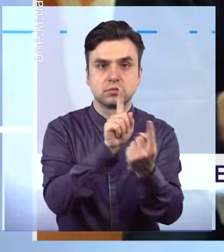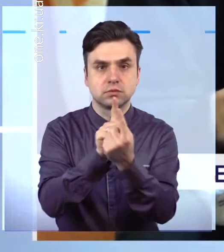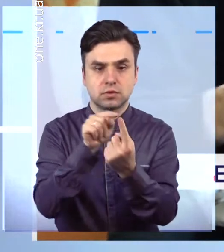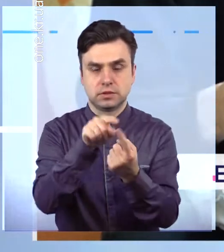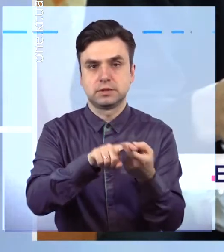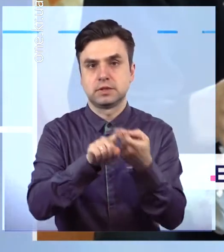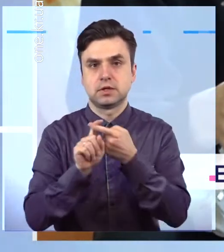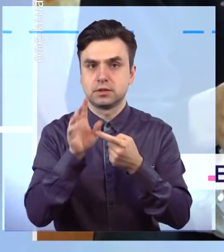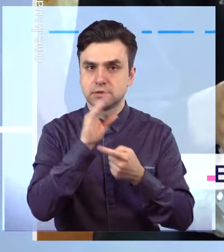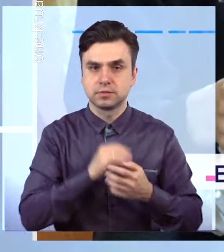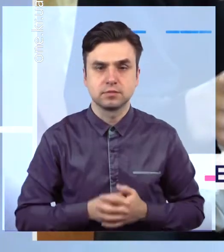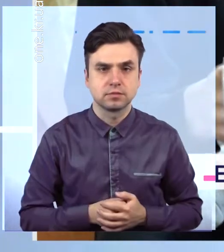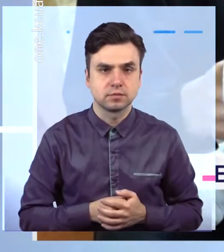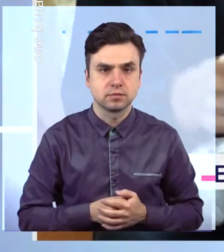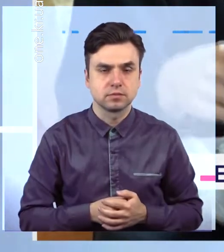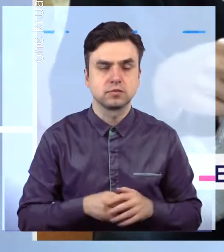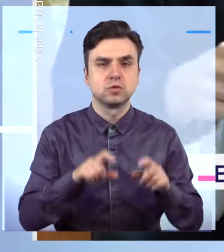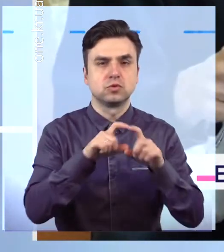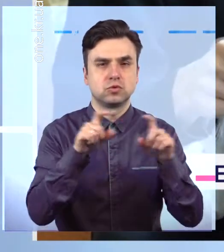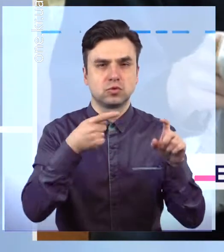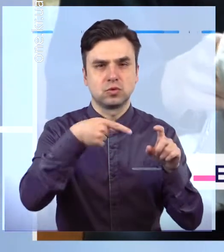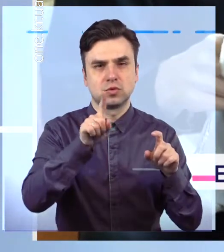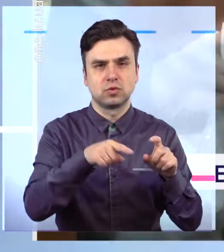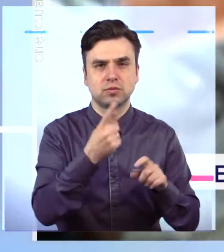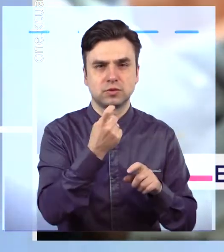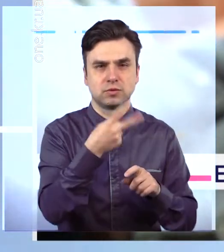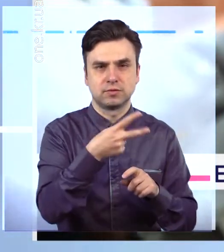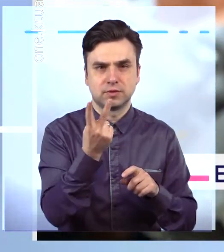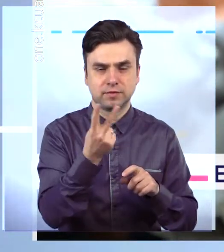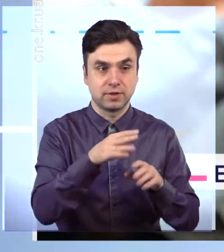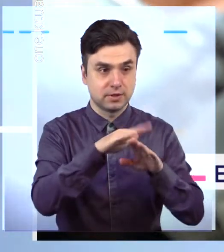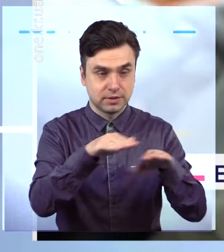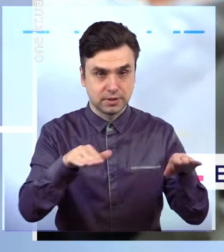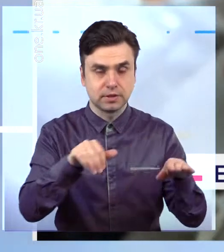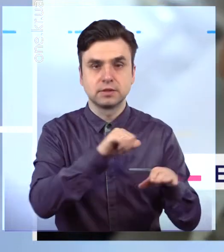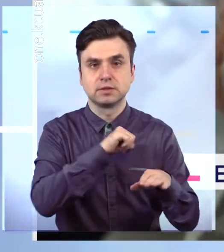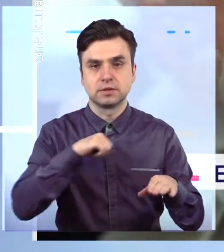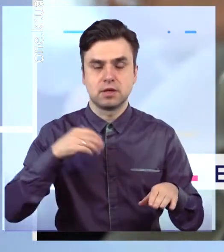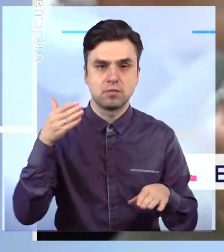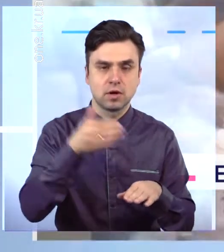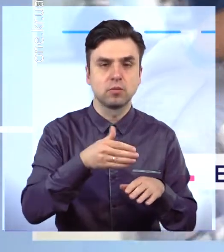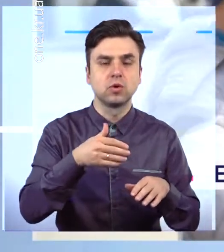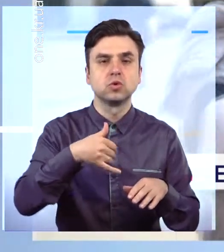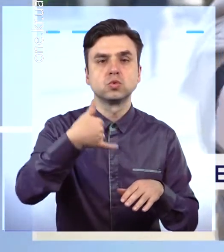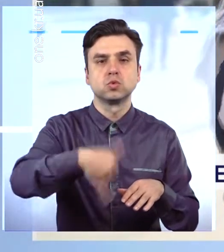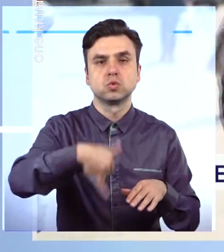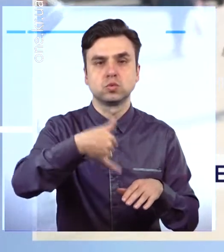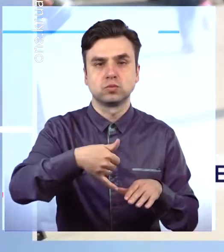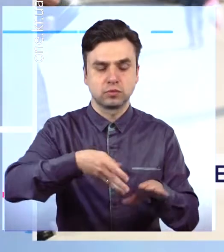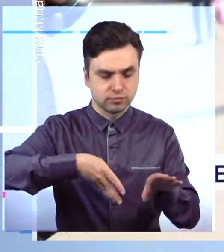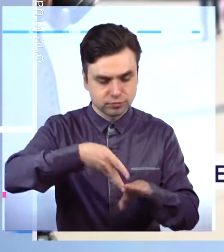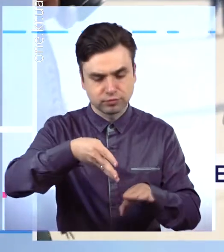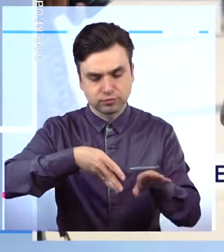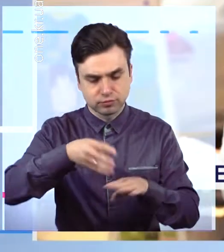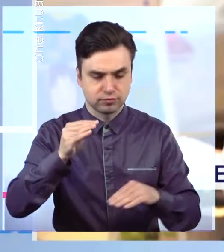Діти з екоритму перехожим. Учні 122-ї школи пошили сумки з екологічно чистих матеріалів та подарували